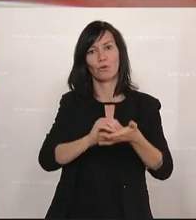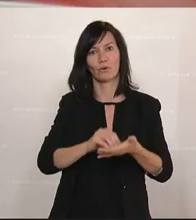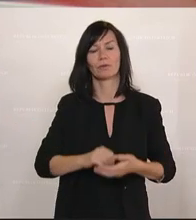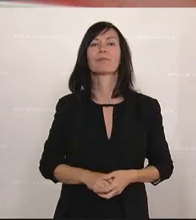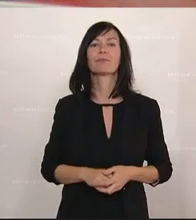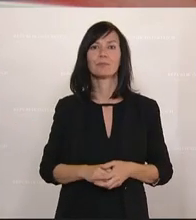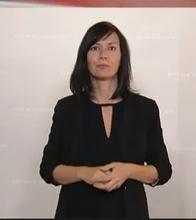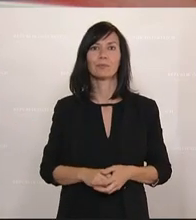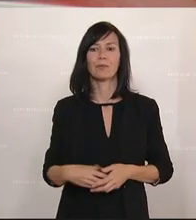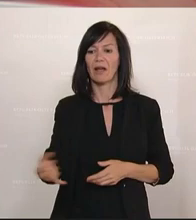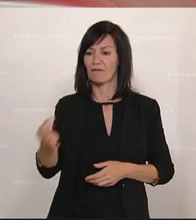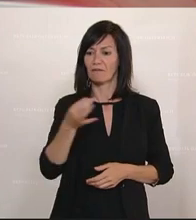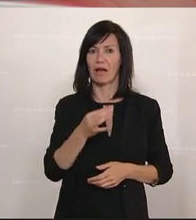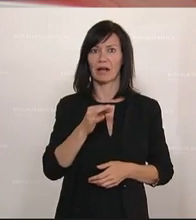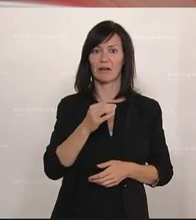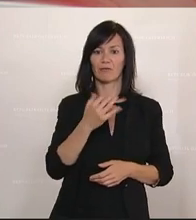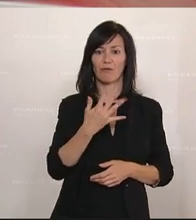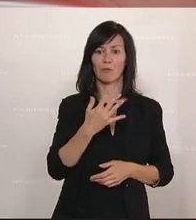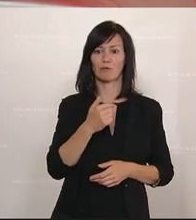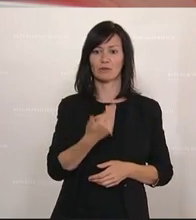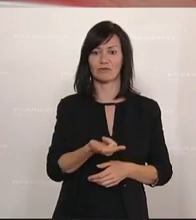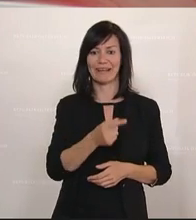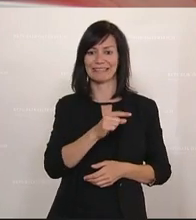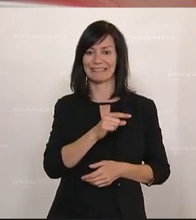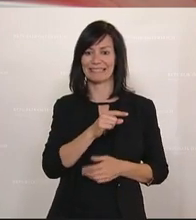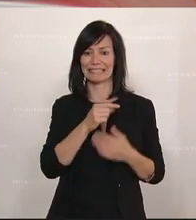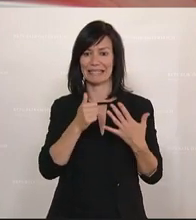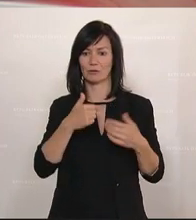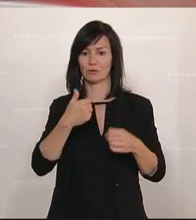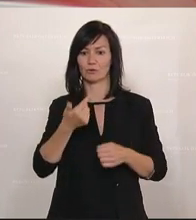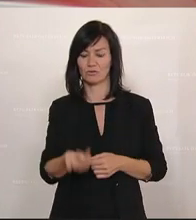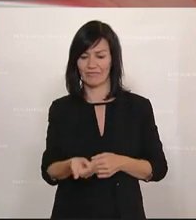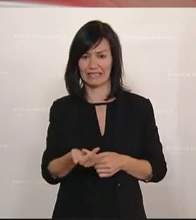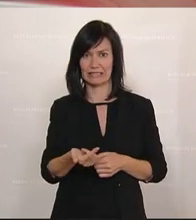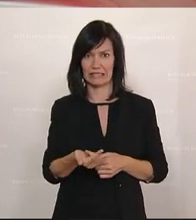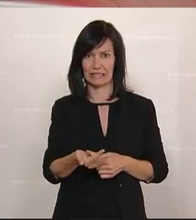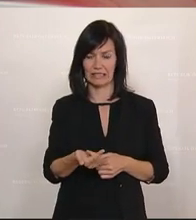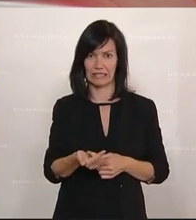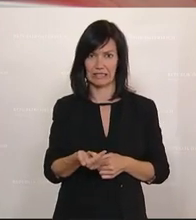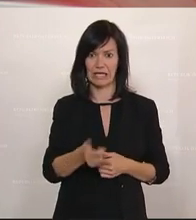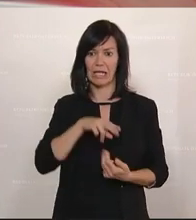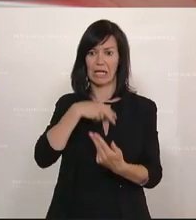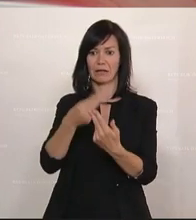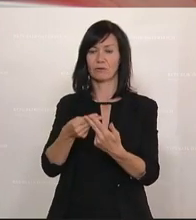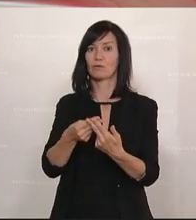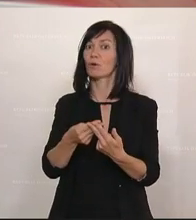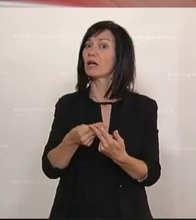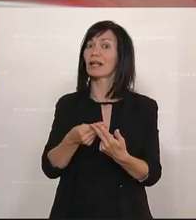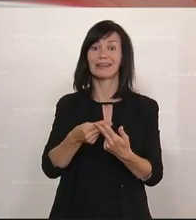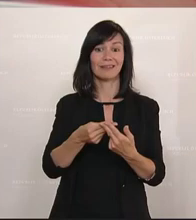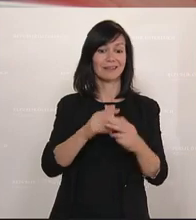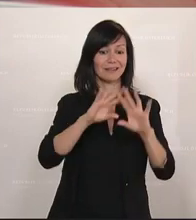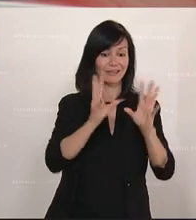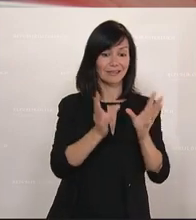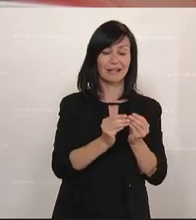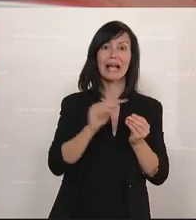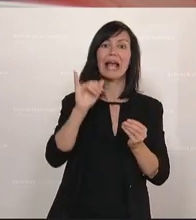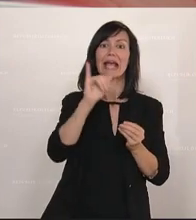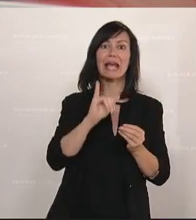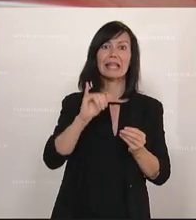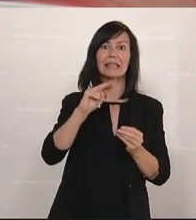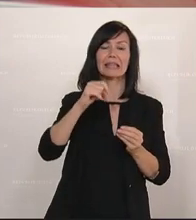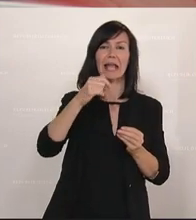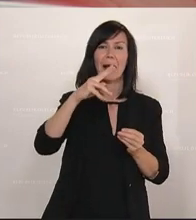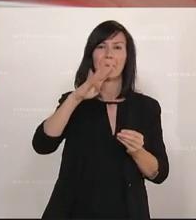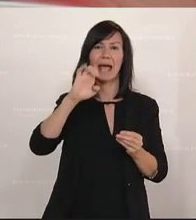Zu den Fragen 25 und 26. Es ist weder vom Umfang des Interpellationsrechts umfasst noch